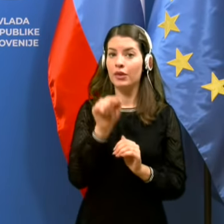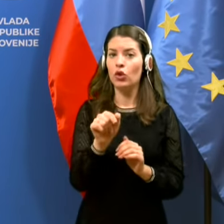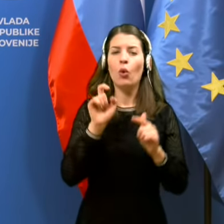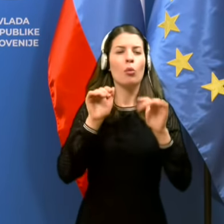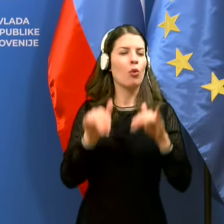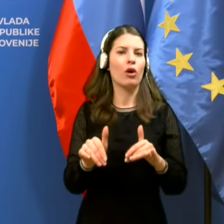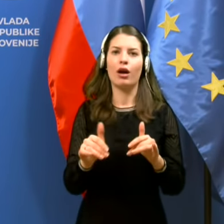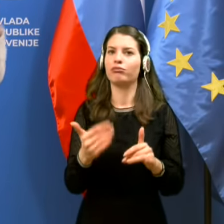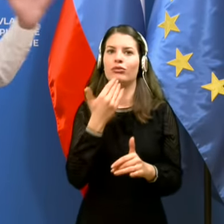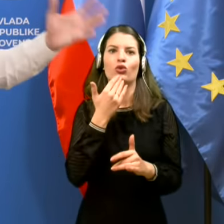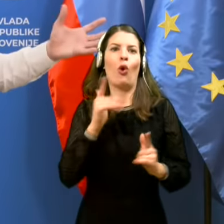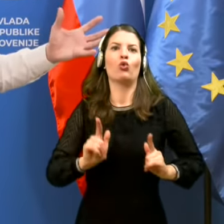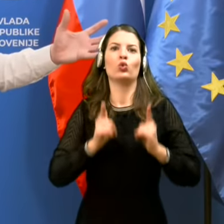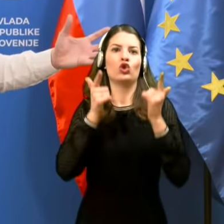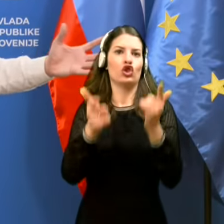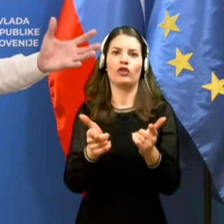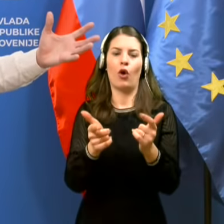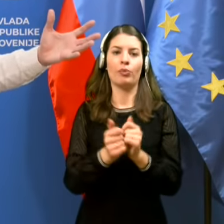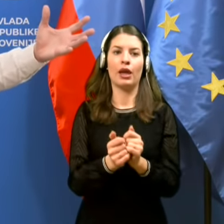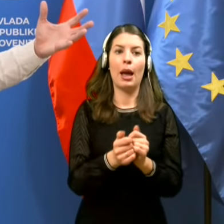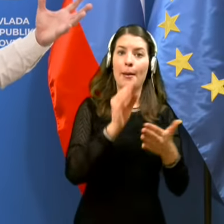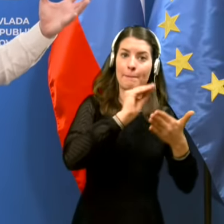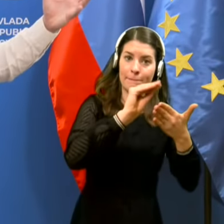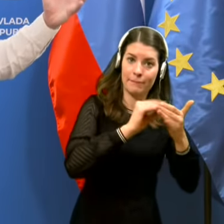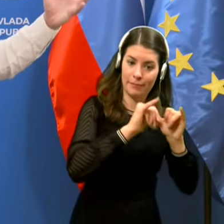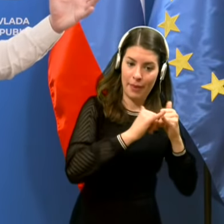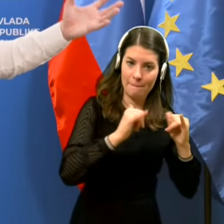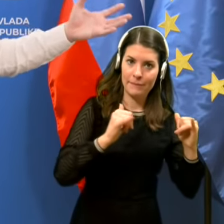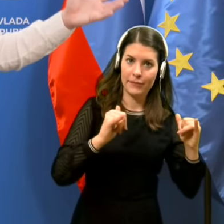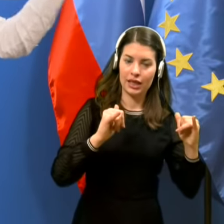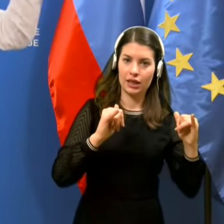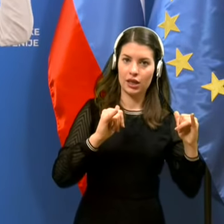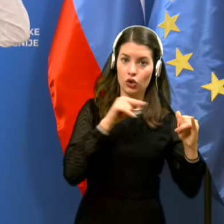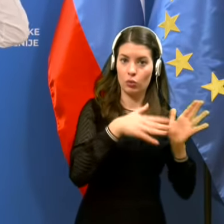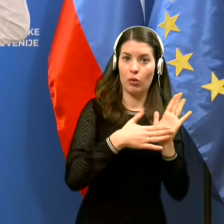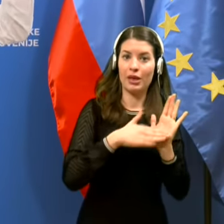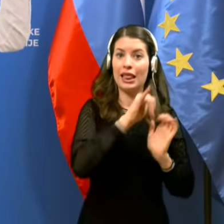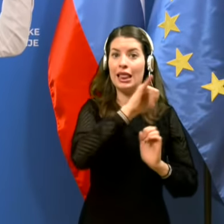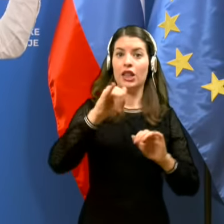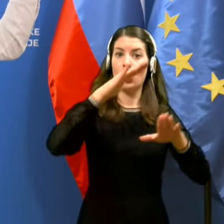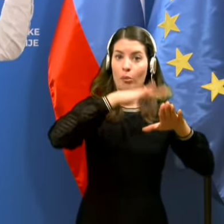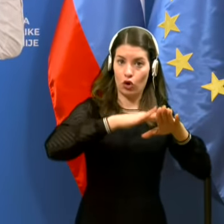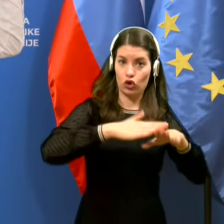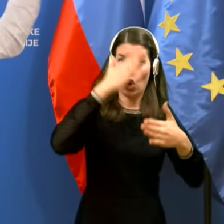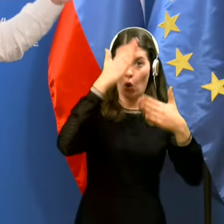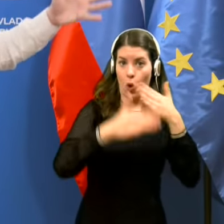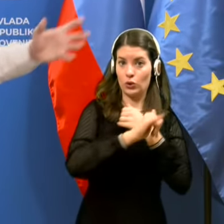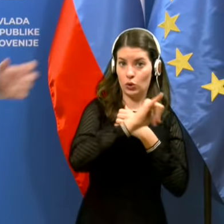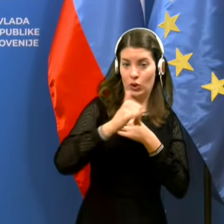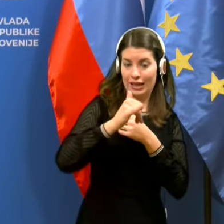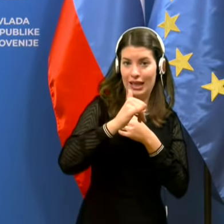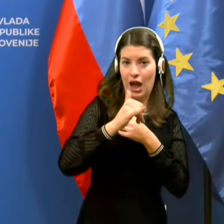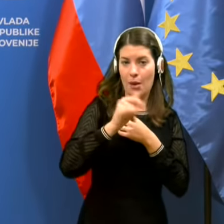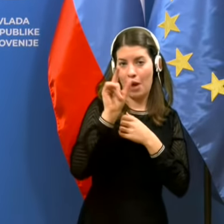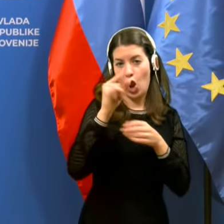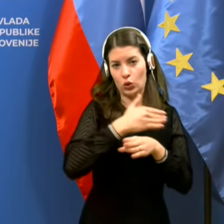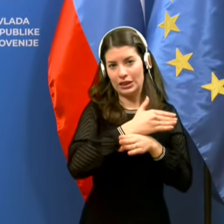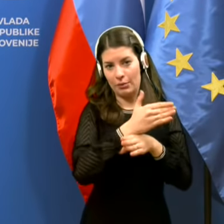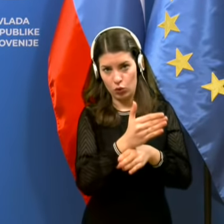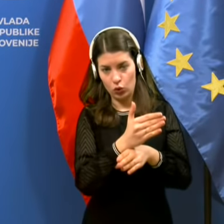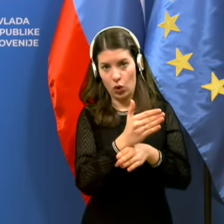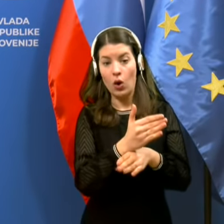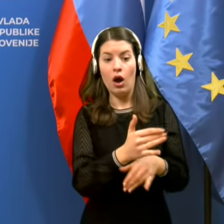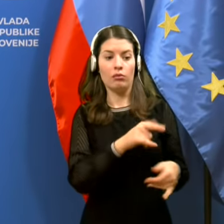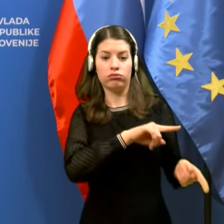skoraj live. Iz papirologije, ki je letno poročilo bilo na koncu leta enkrat, ne vzamudo, pred